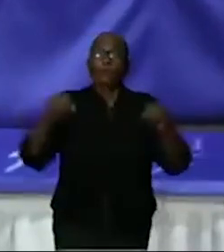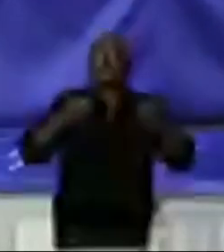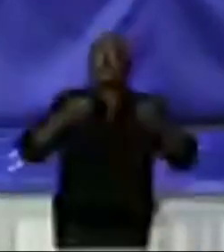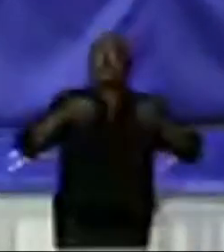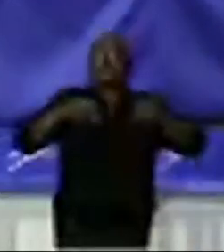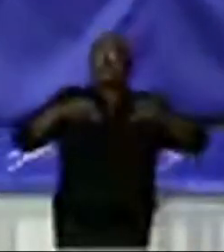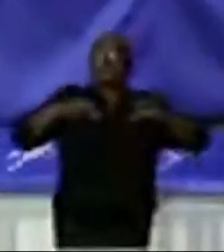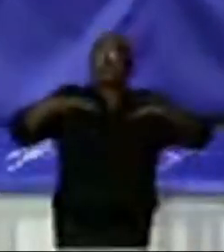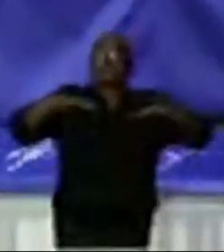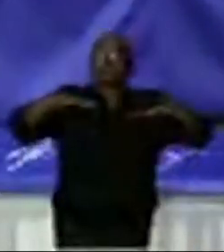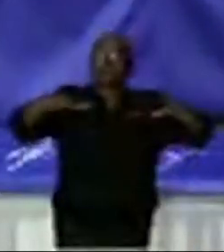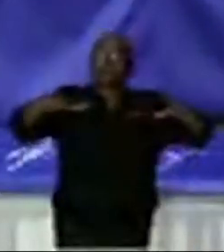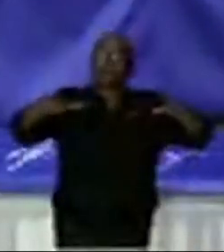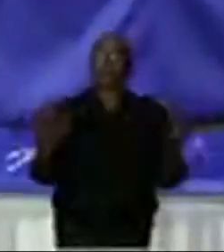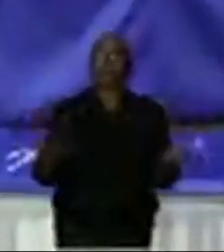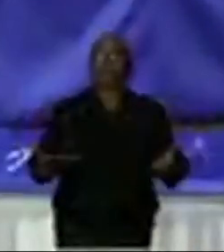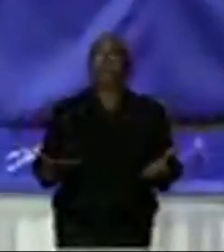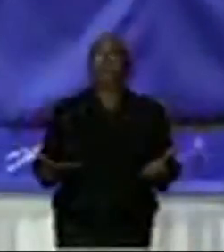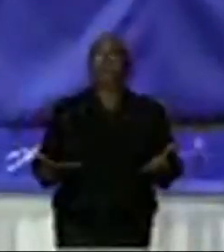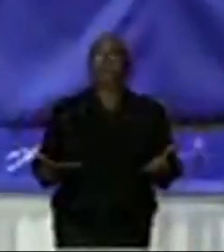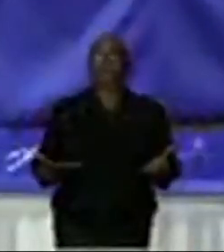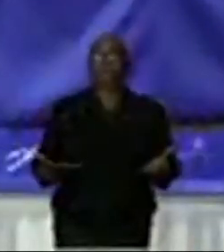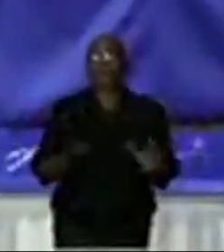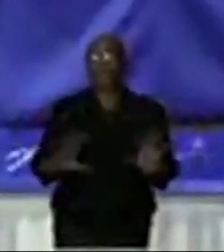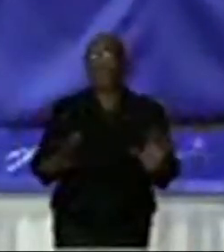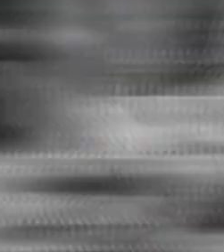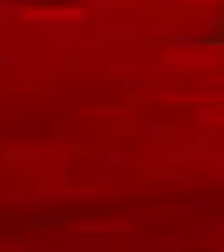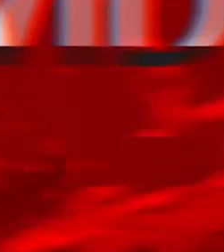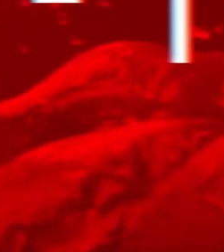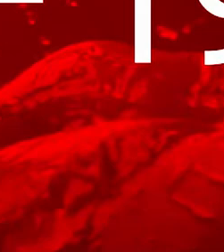...en een hogere transmissiegraad.